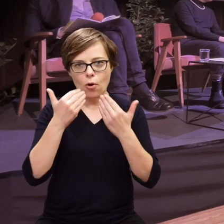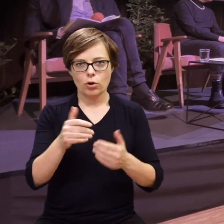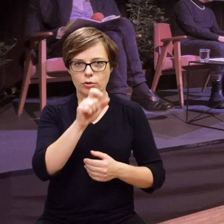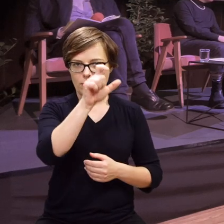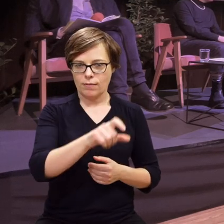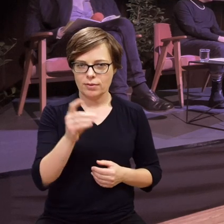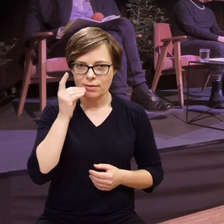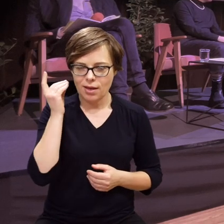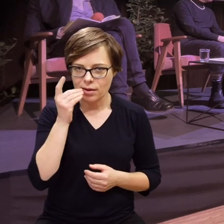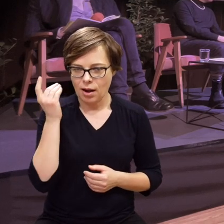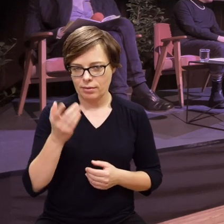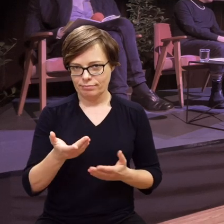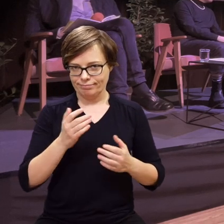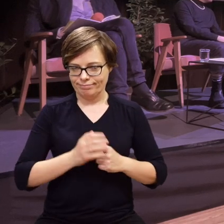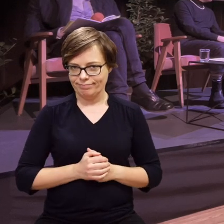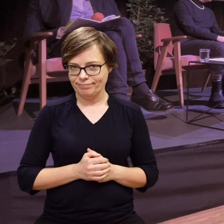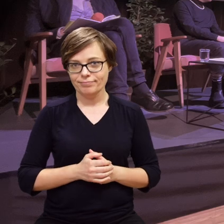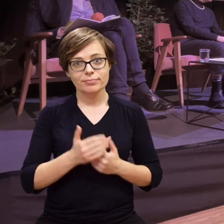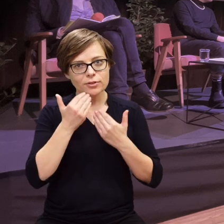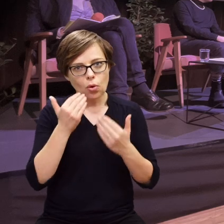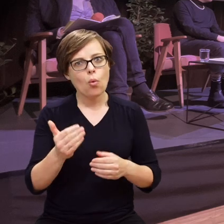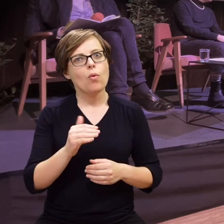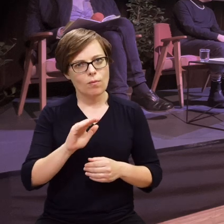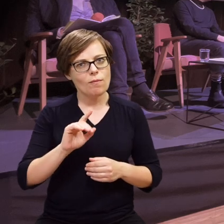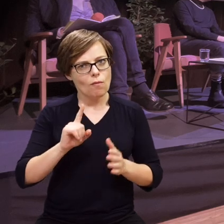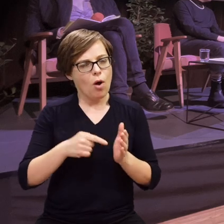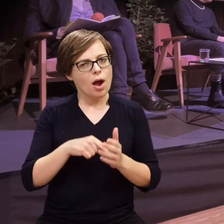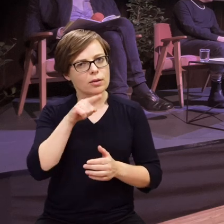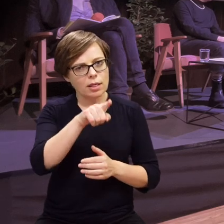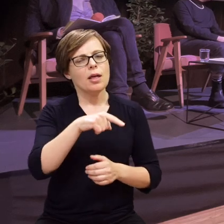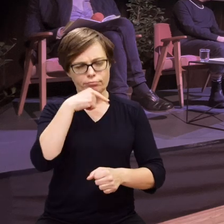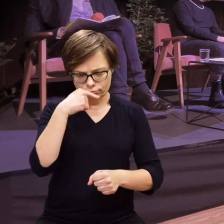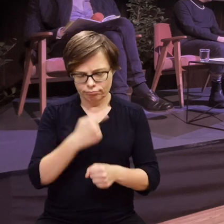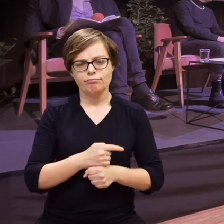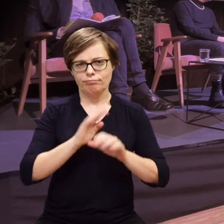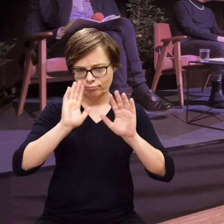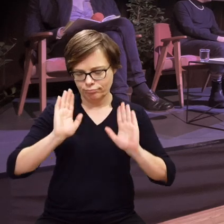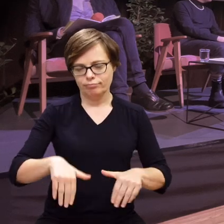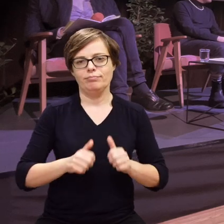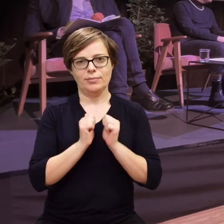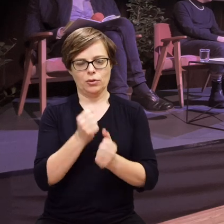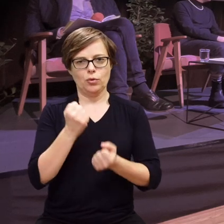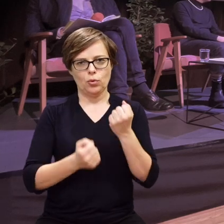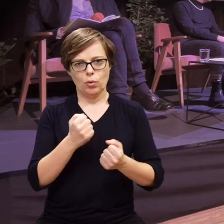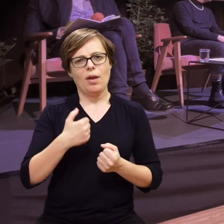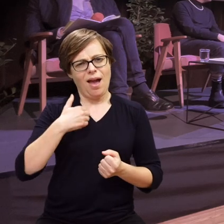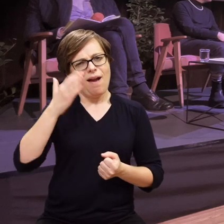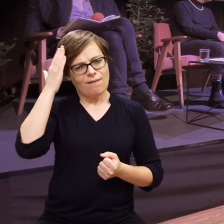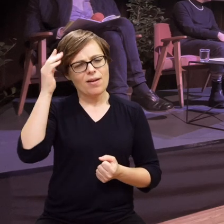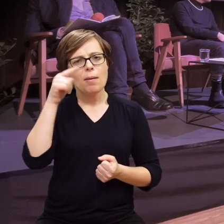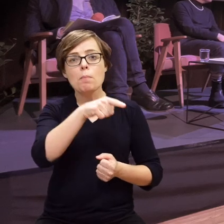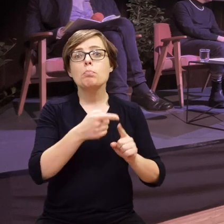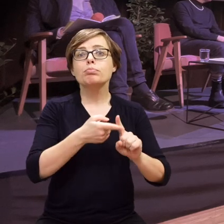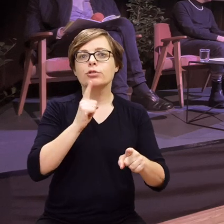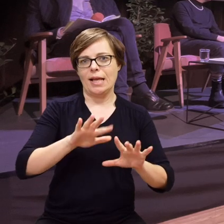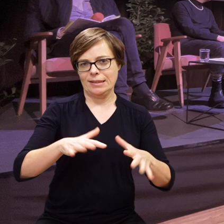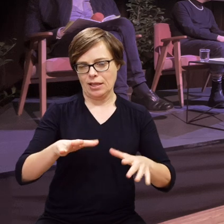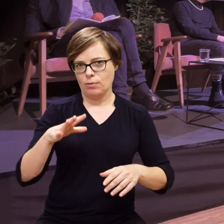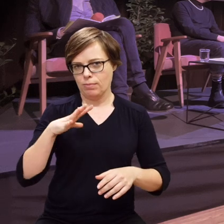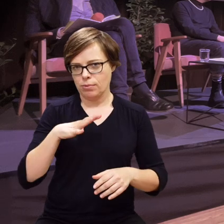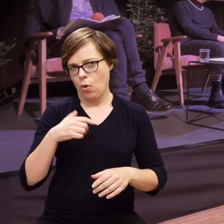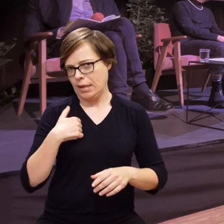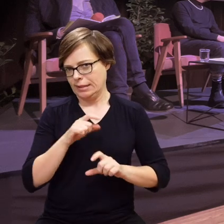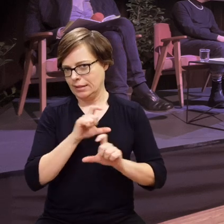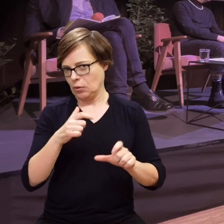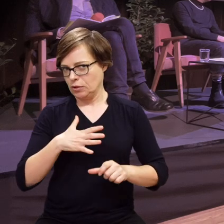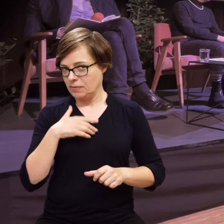Daniel Tobie za to, że podjąłeś się tego wyzwania i wiem, że się stresowałeś przed. Chociaż mnie to cały czas dziwi, że